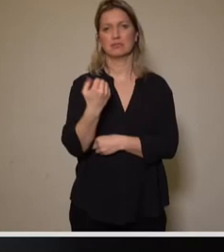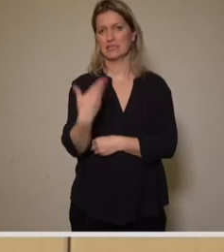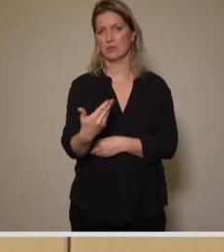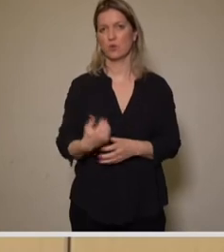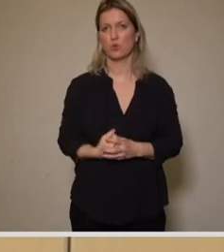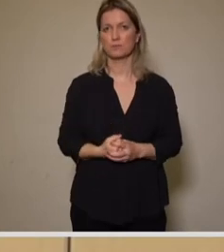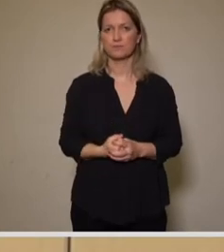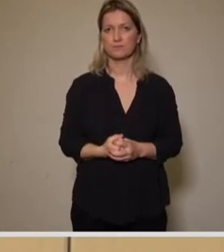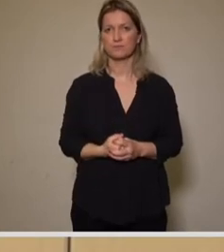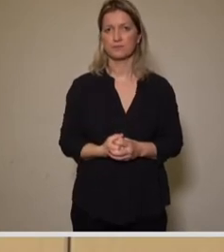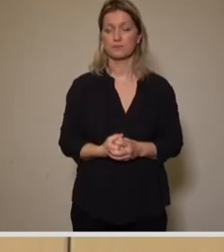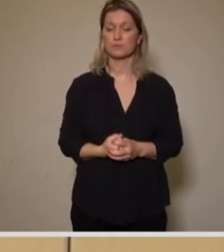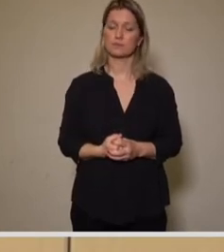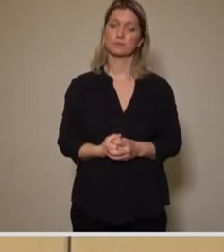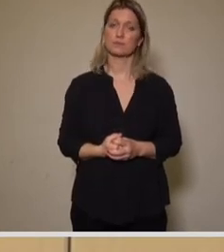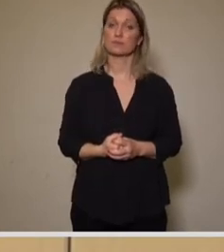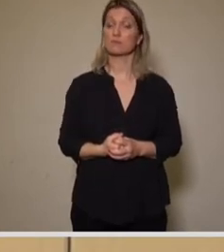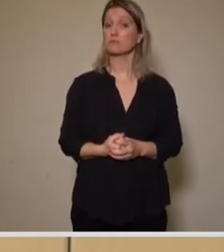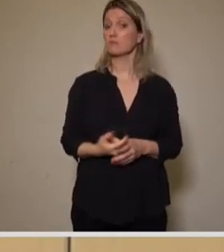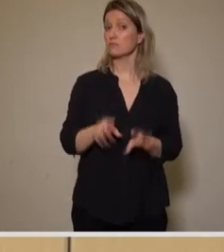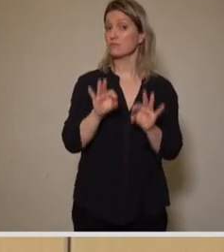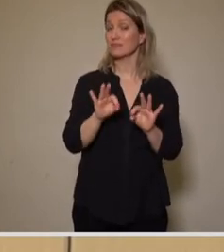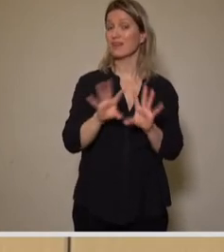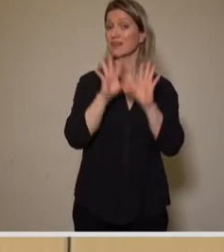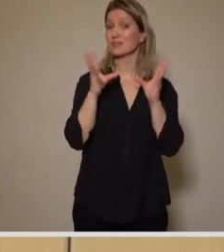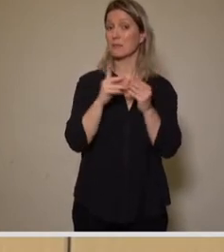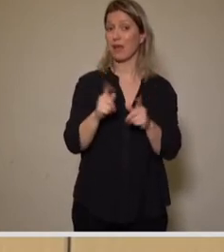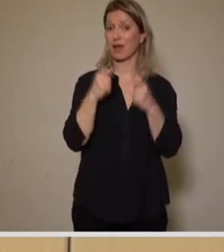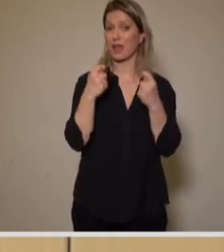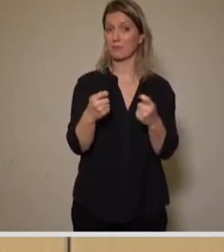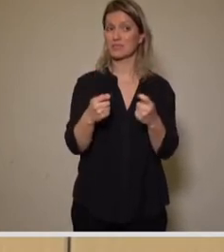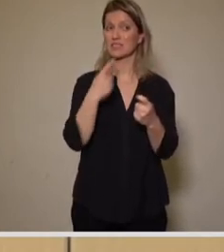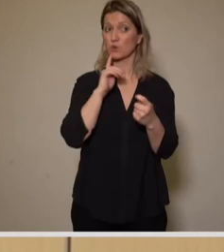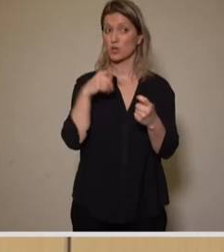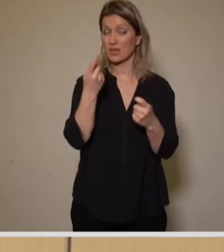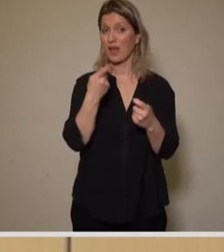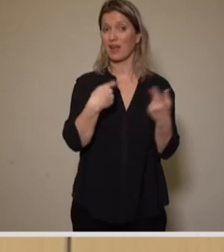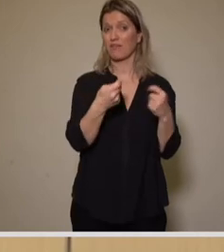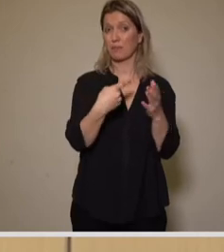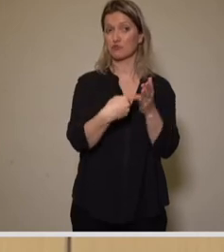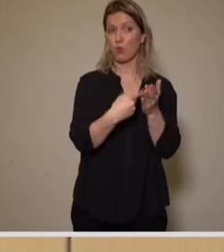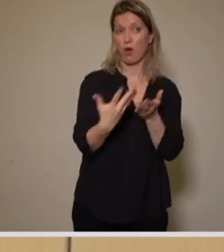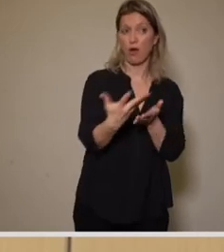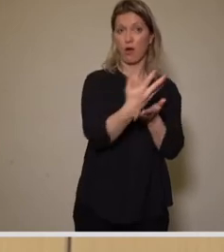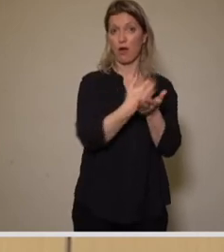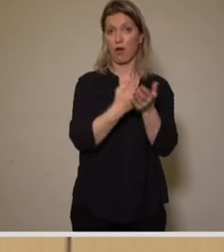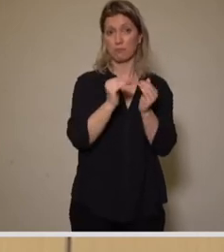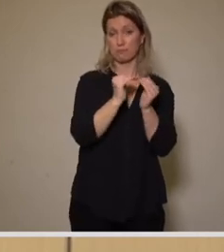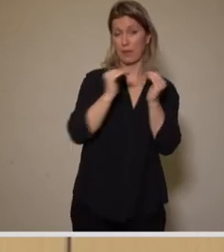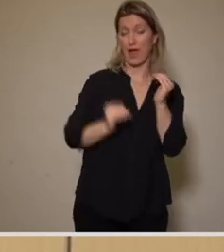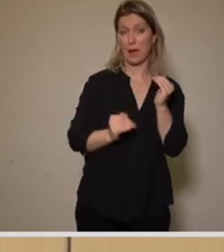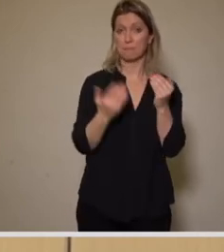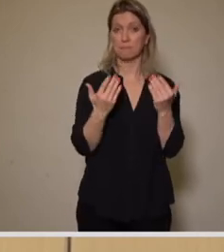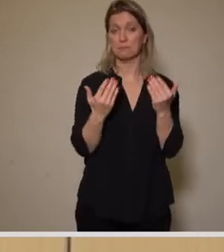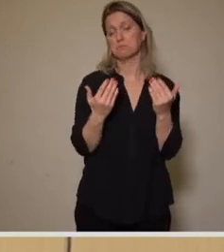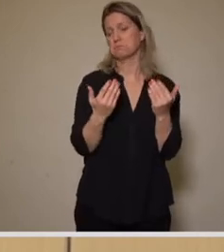Gleichwohl, das Gesamtergebnis auf die Gewerbesteuereinnahmen ist nicht so drastisch. Das